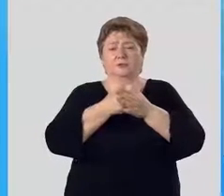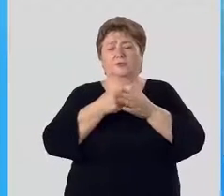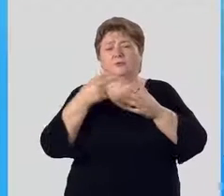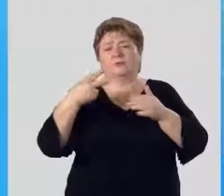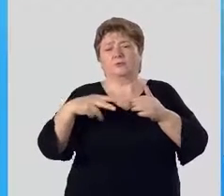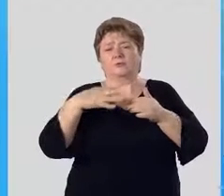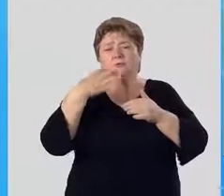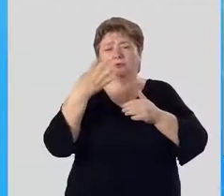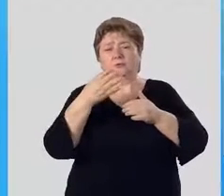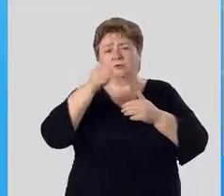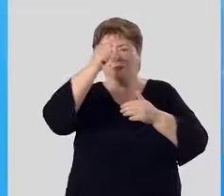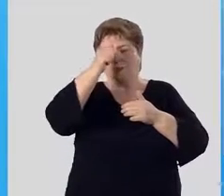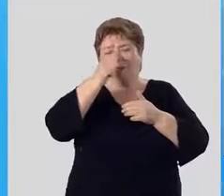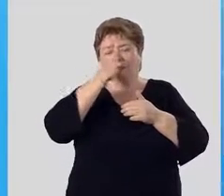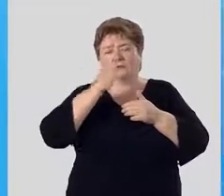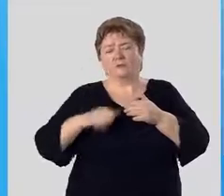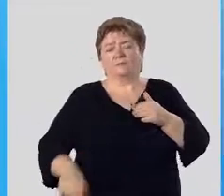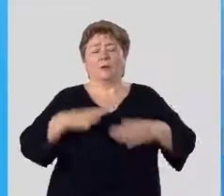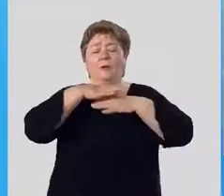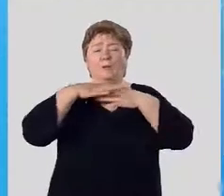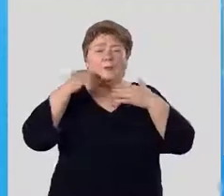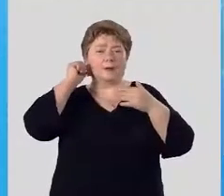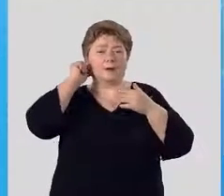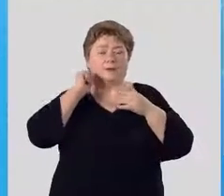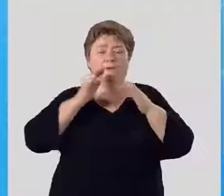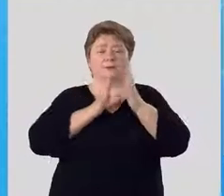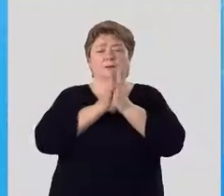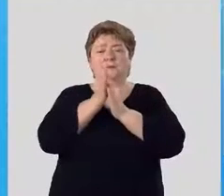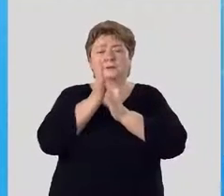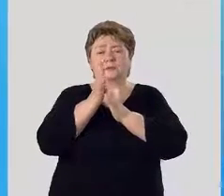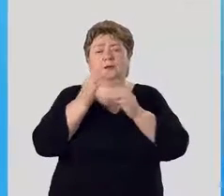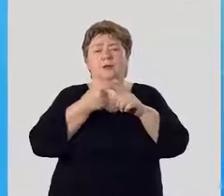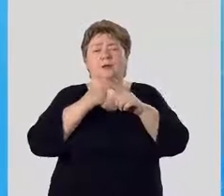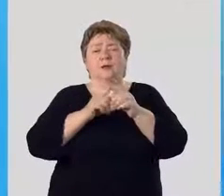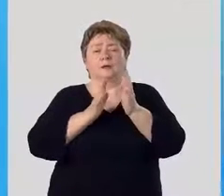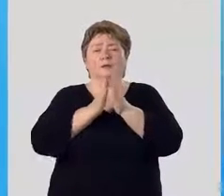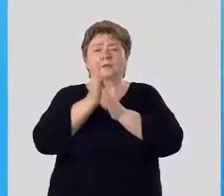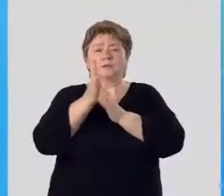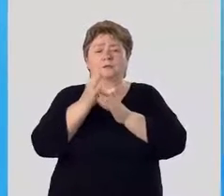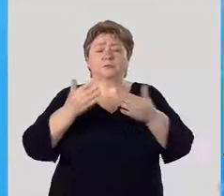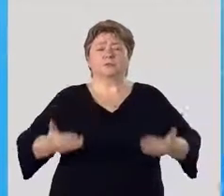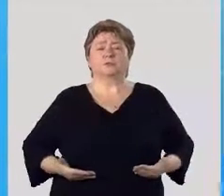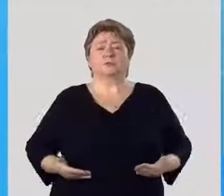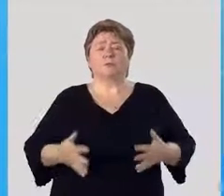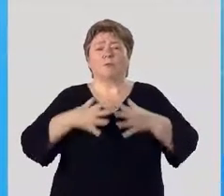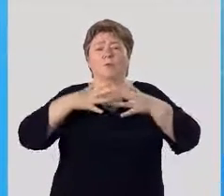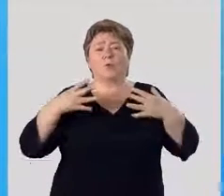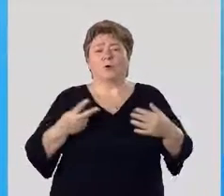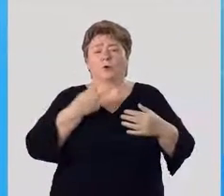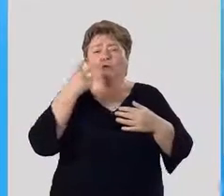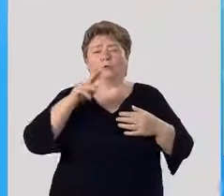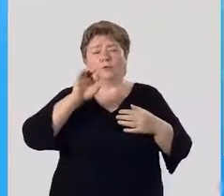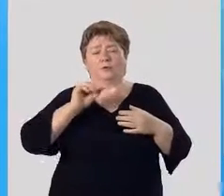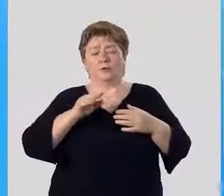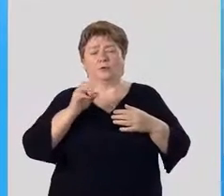24 месяцев. Многолетние растения – это растения, живущие более двух